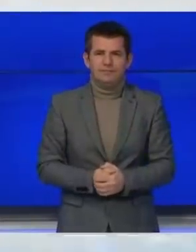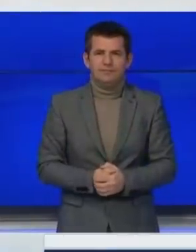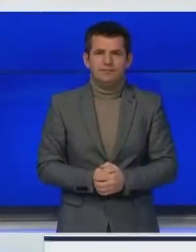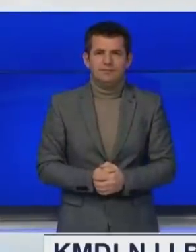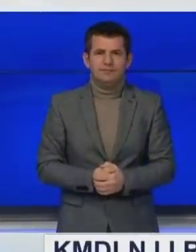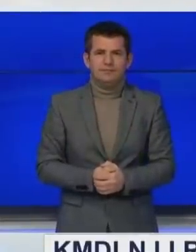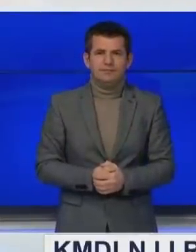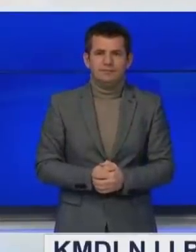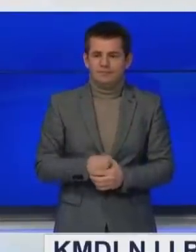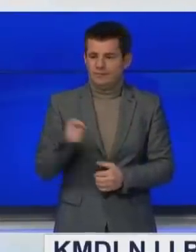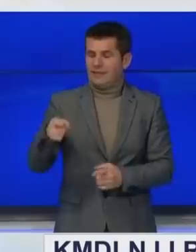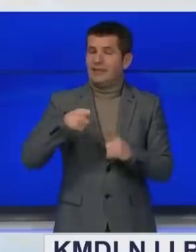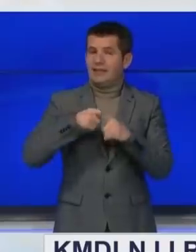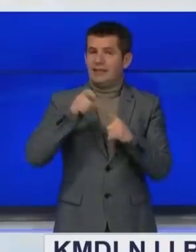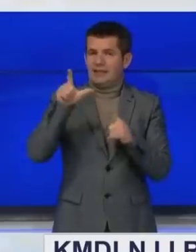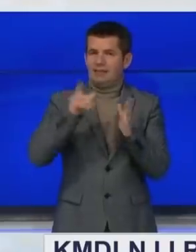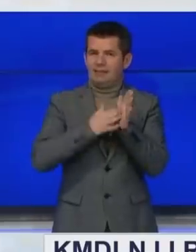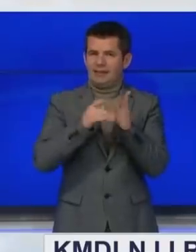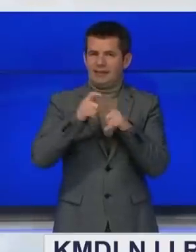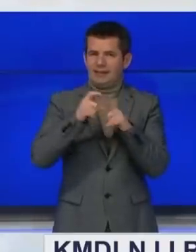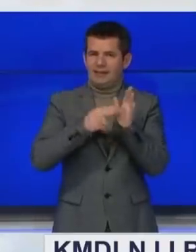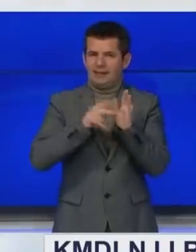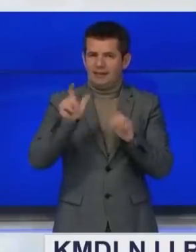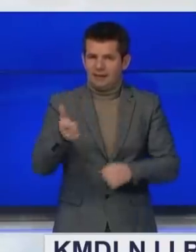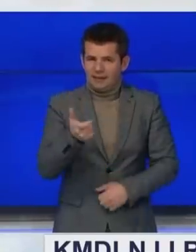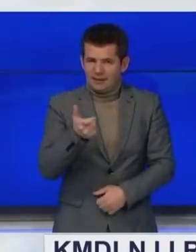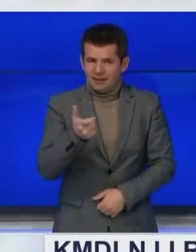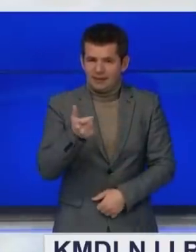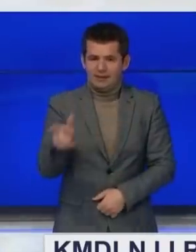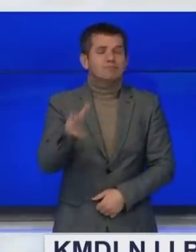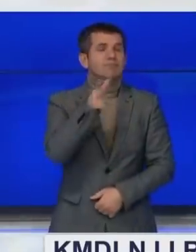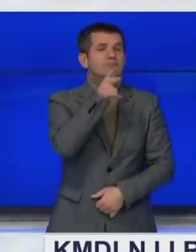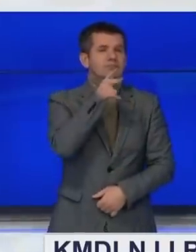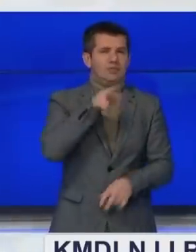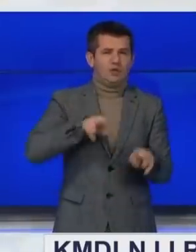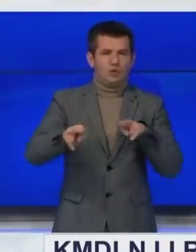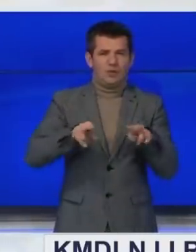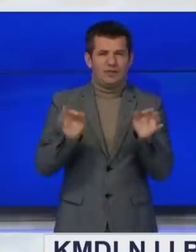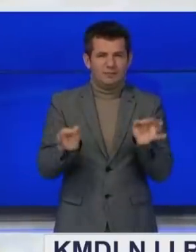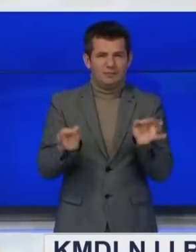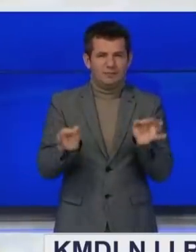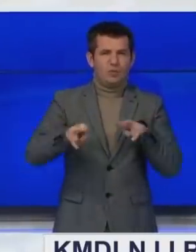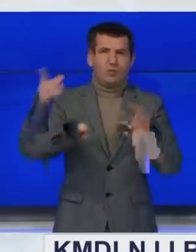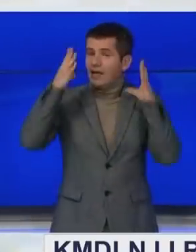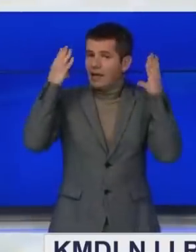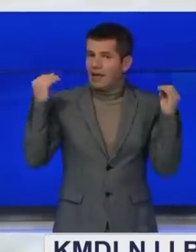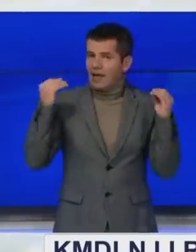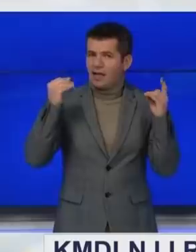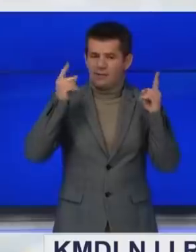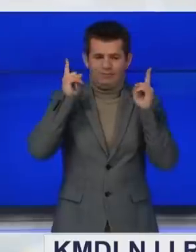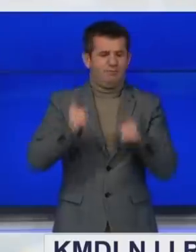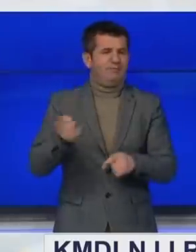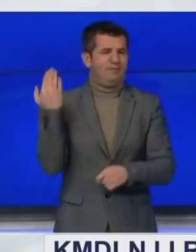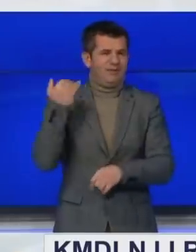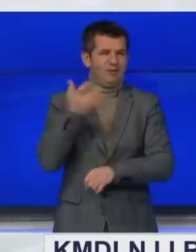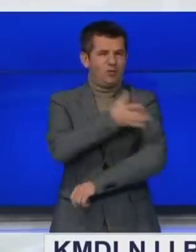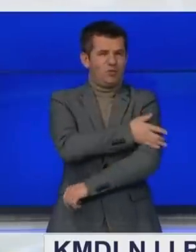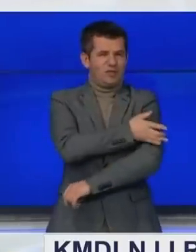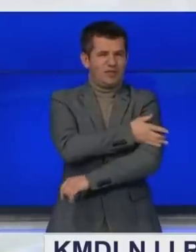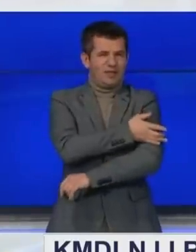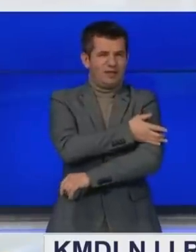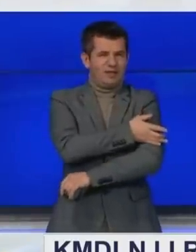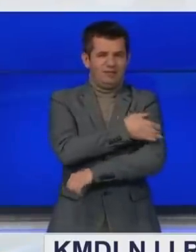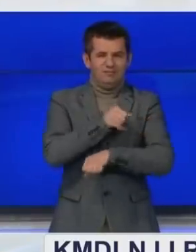Këshili për mbrojtjënë të drejtave dhe lirive të njeriut ka kërkuar nga Gjukata Speciale që t'i trajtoj i shkrerët e uqëkës në